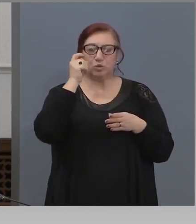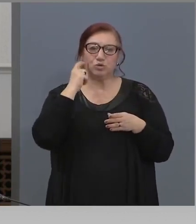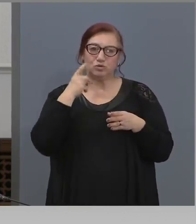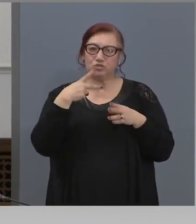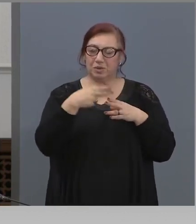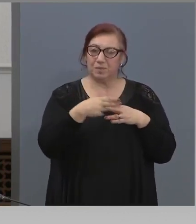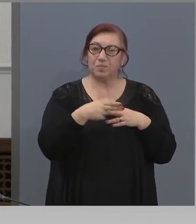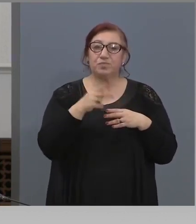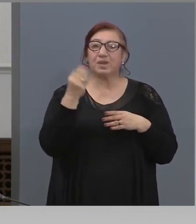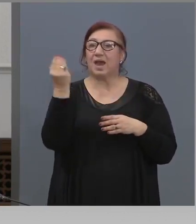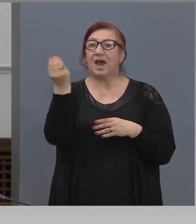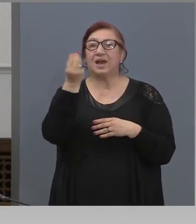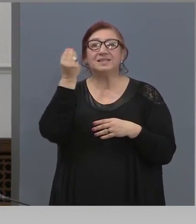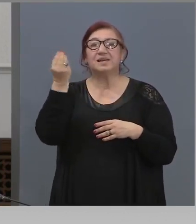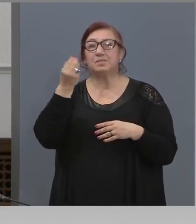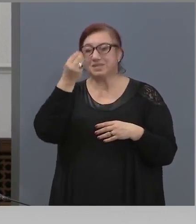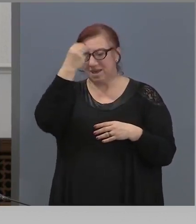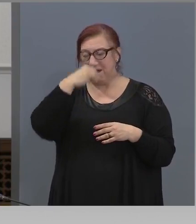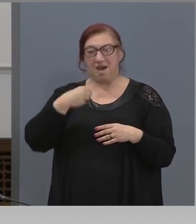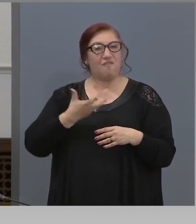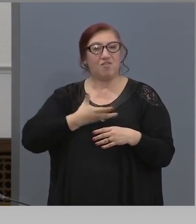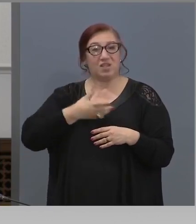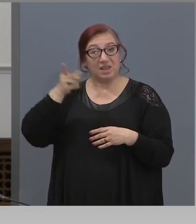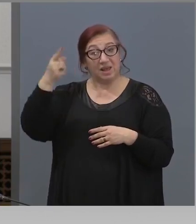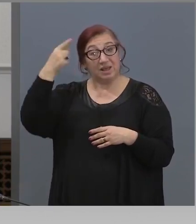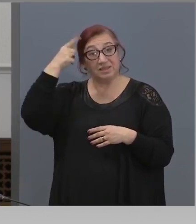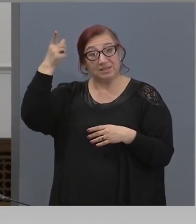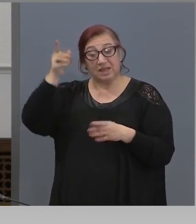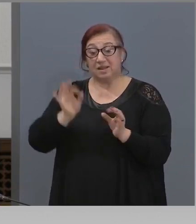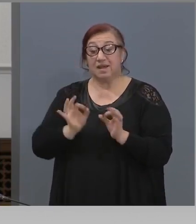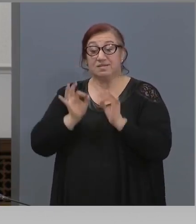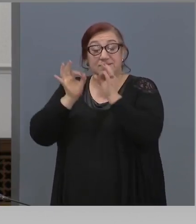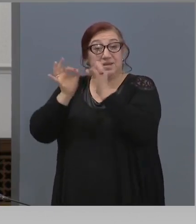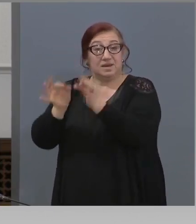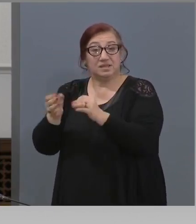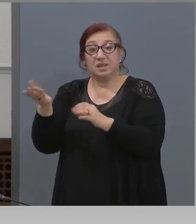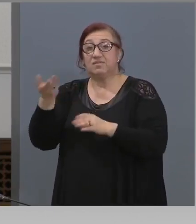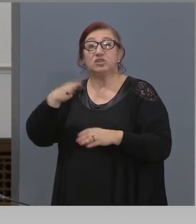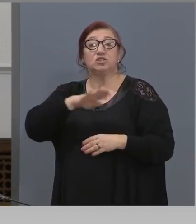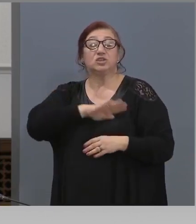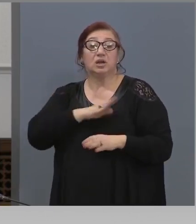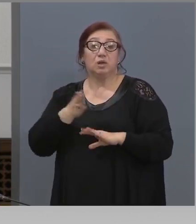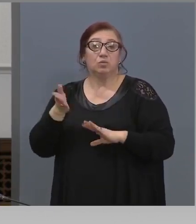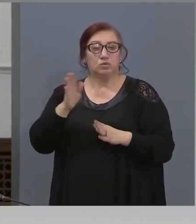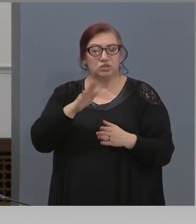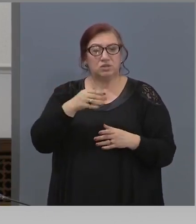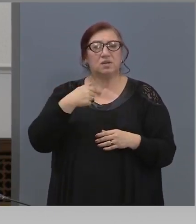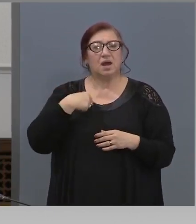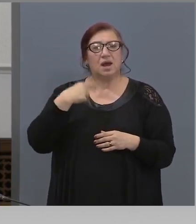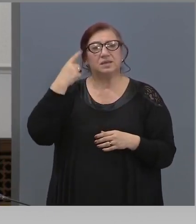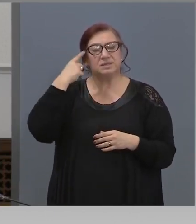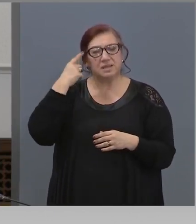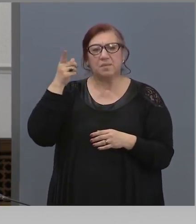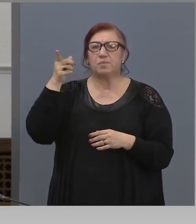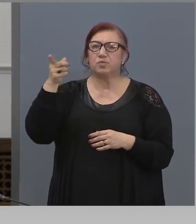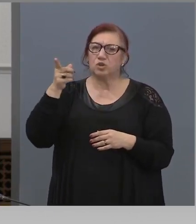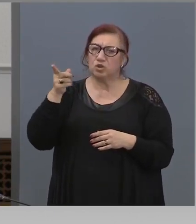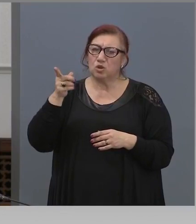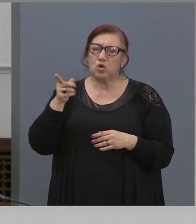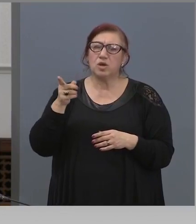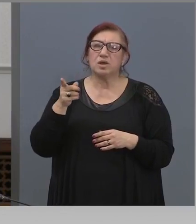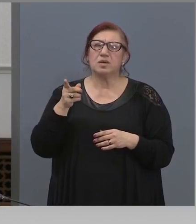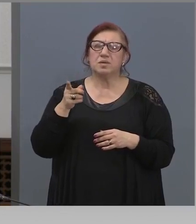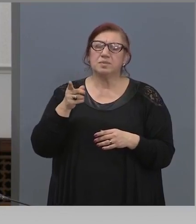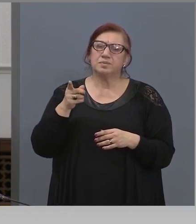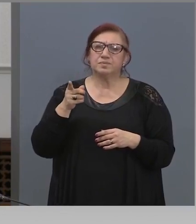владика, който знаете, че се е заразил и е починал, въпросът е там, че не много време преди да го...